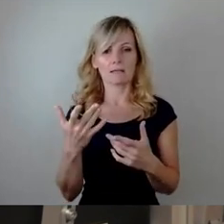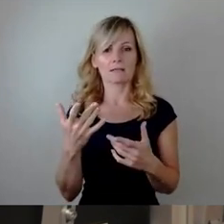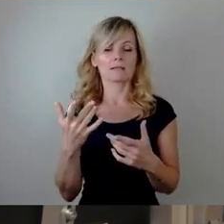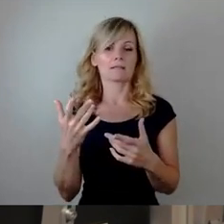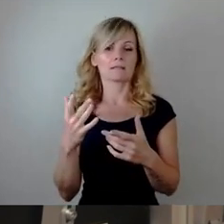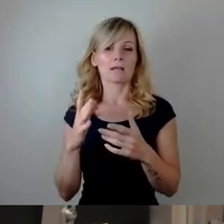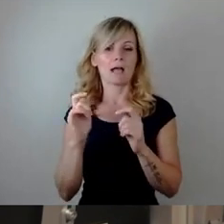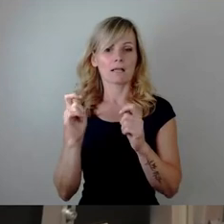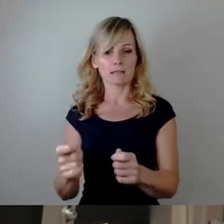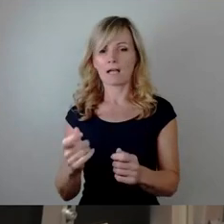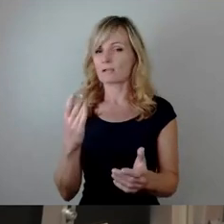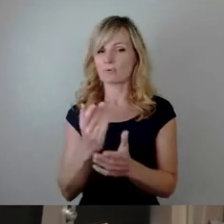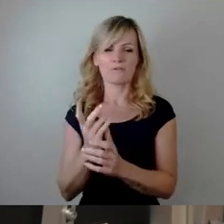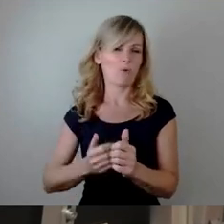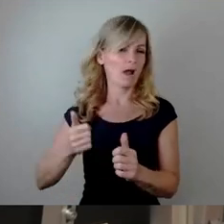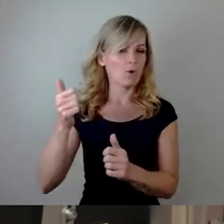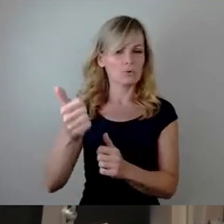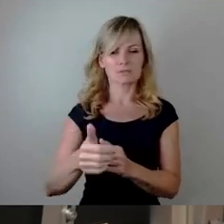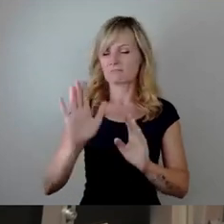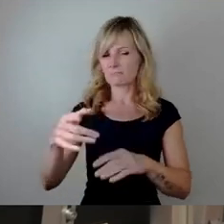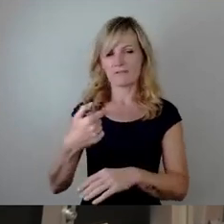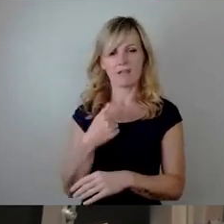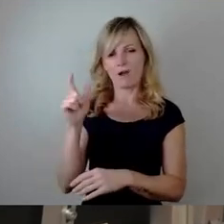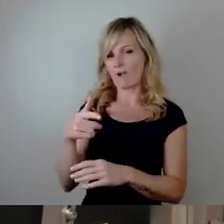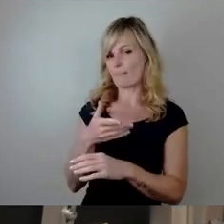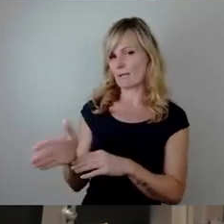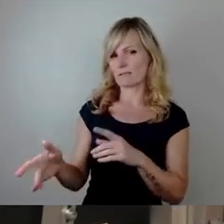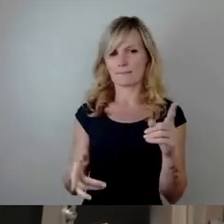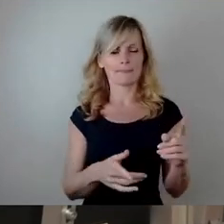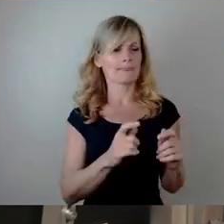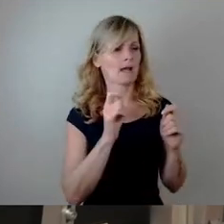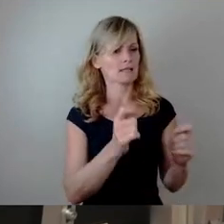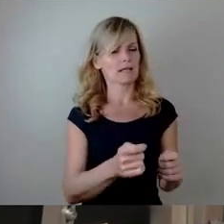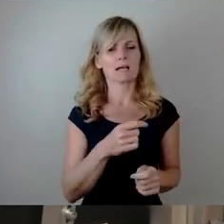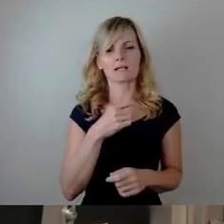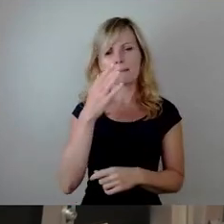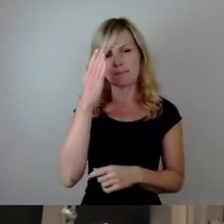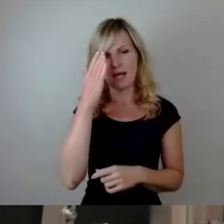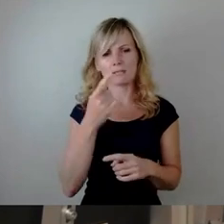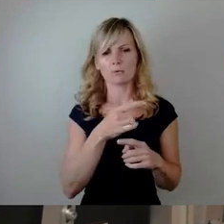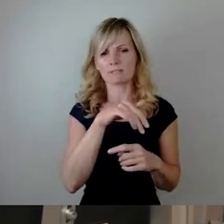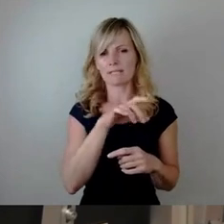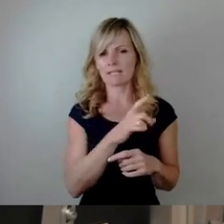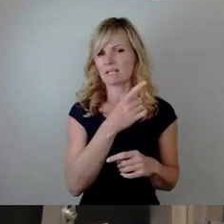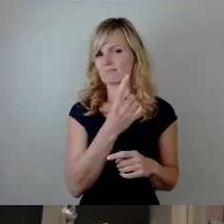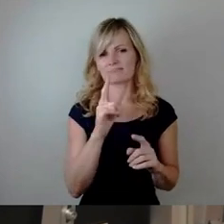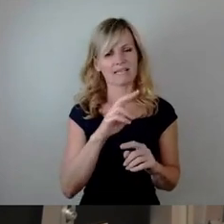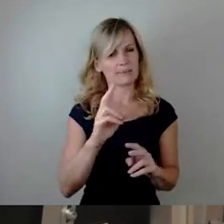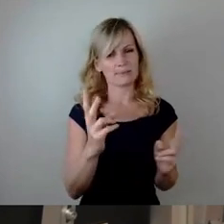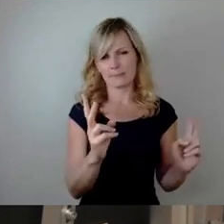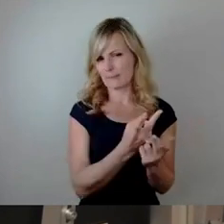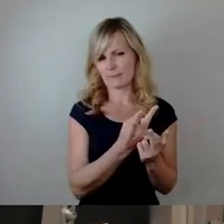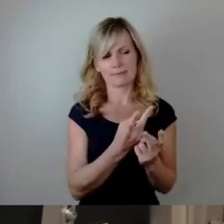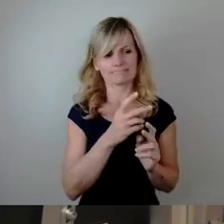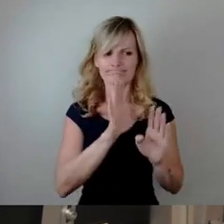Antrag der SPD und Piraten wird es bei uns kein einheitliches Stimmungsbild geben. Das ist immer natürlich auch ein bisschen